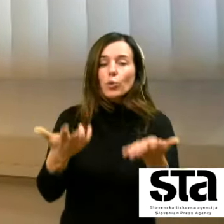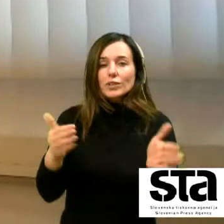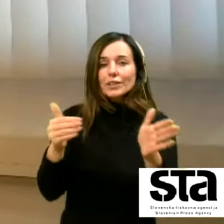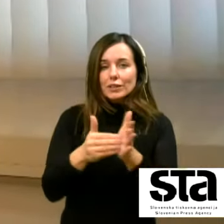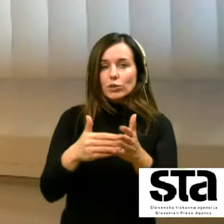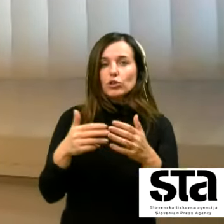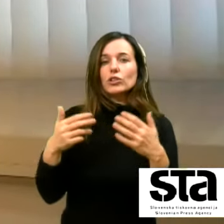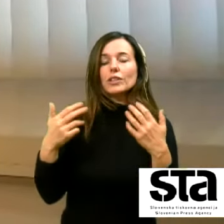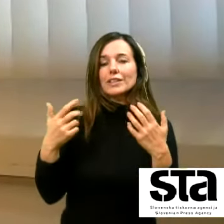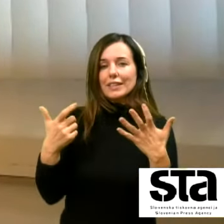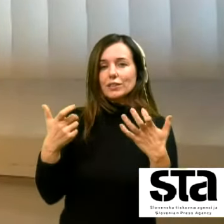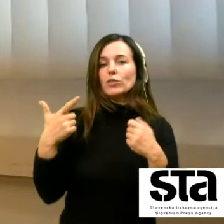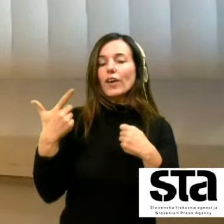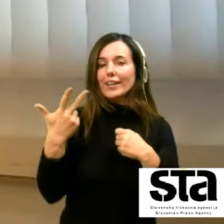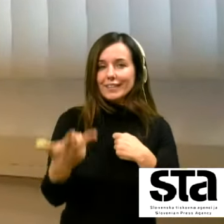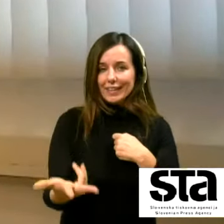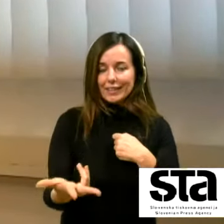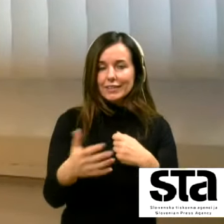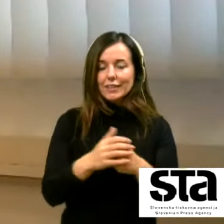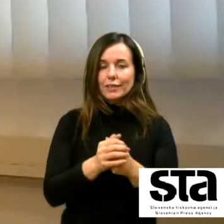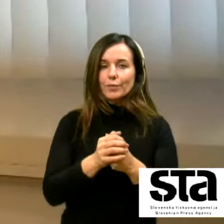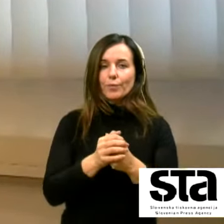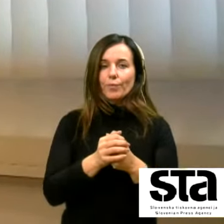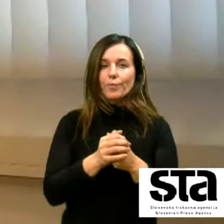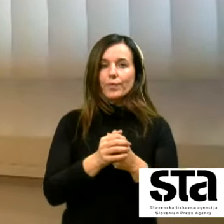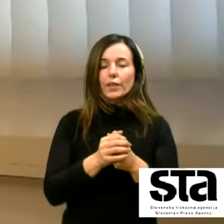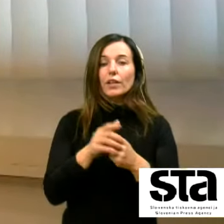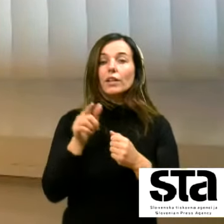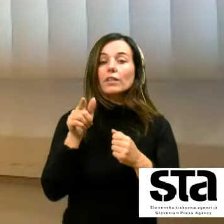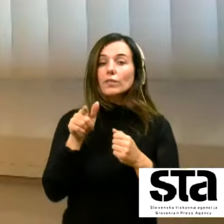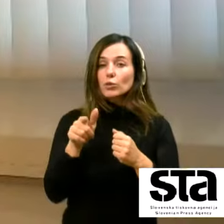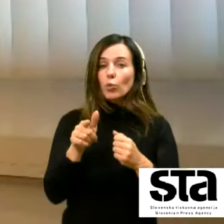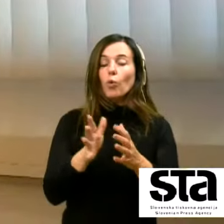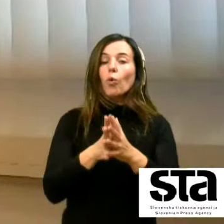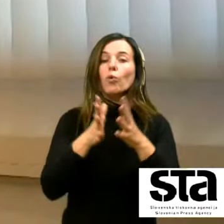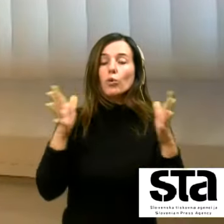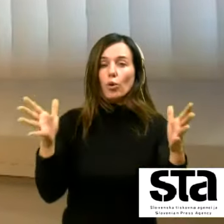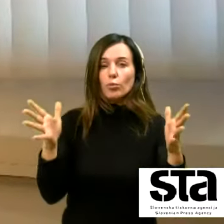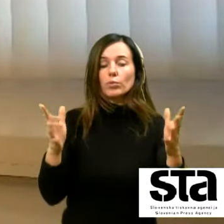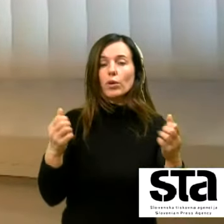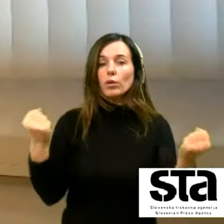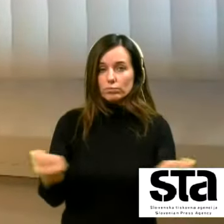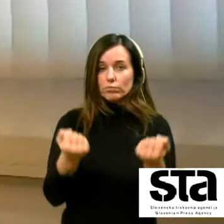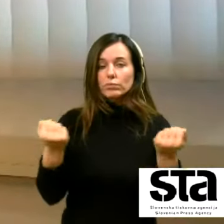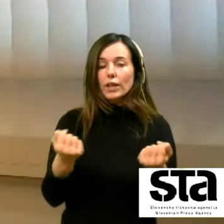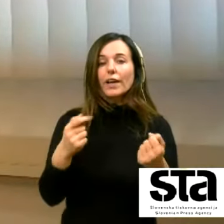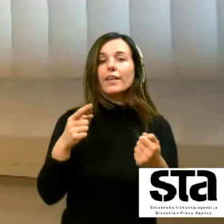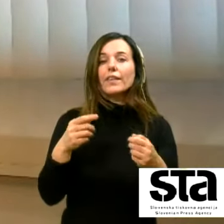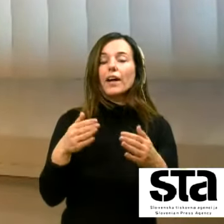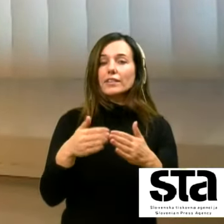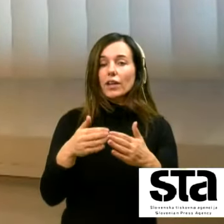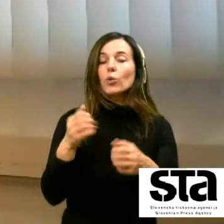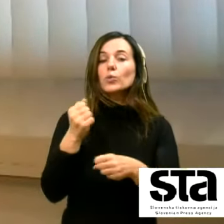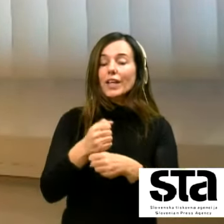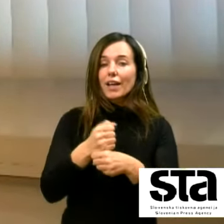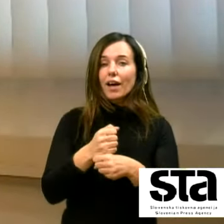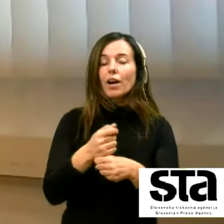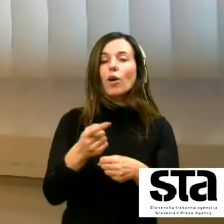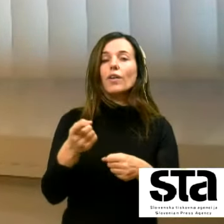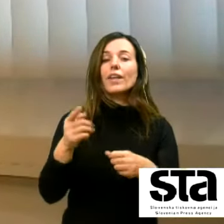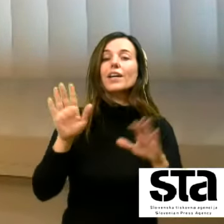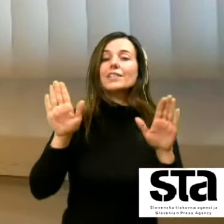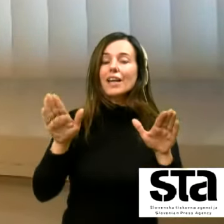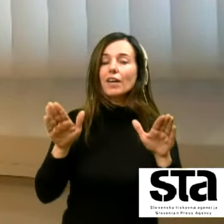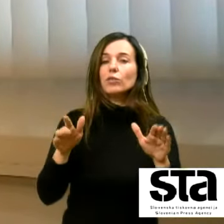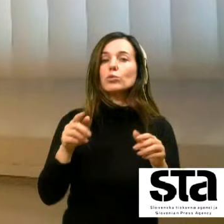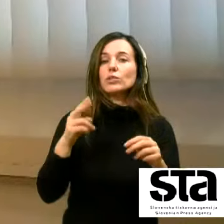732 no na to vilko dinamiko na trgo dele kaže tudi v slednji podatki na zavodu se je v januari do